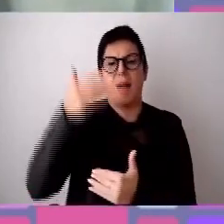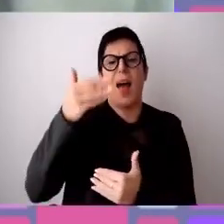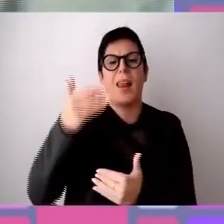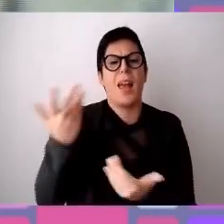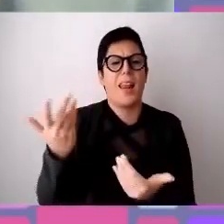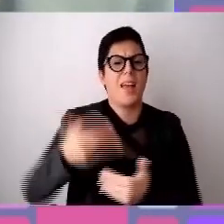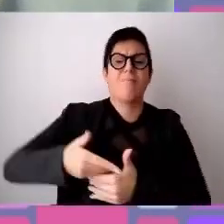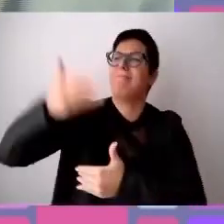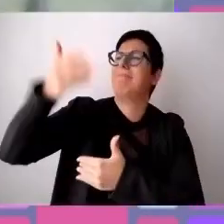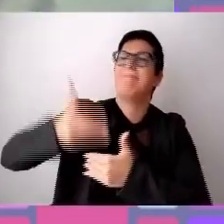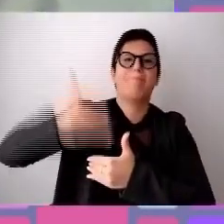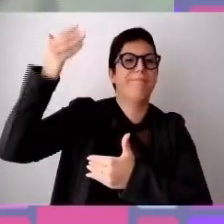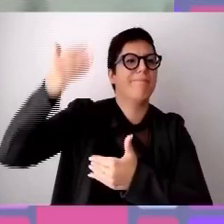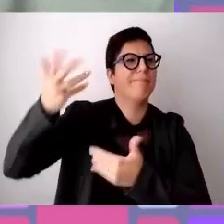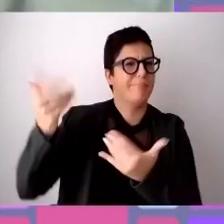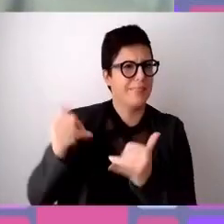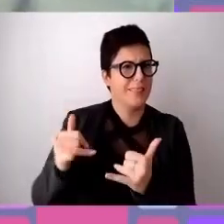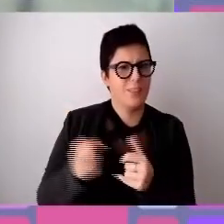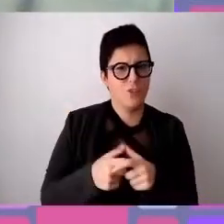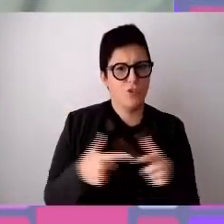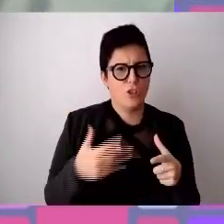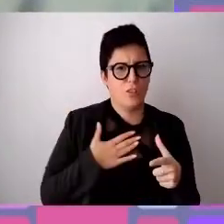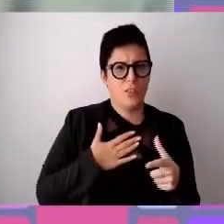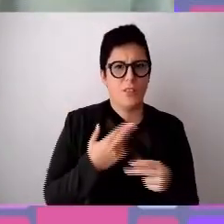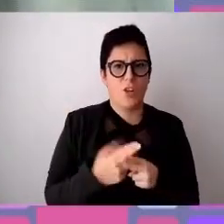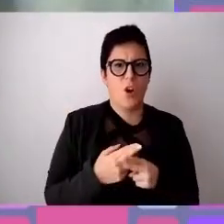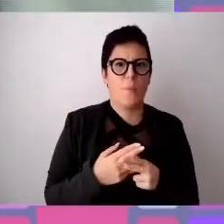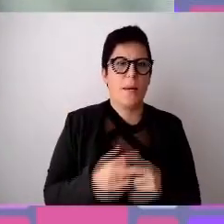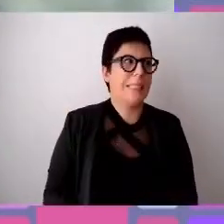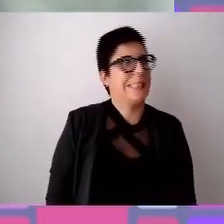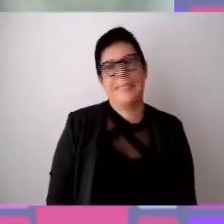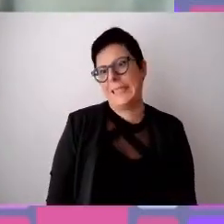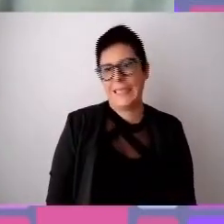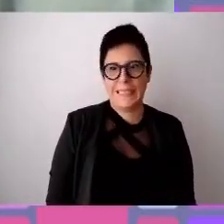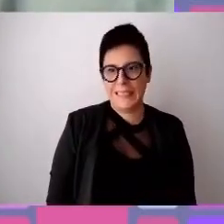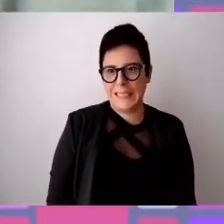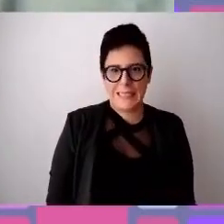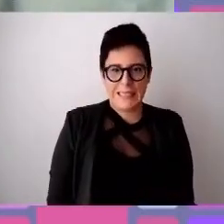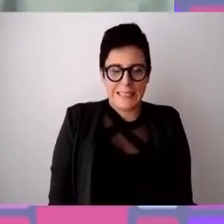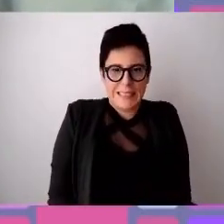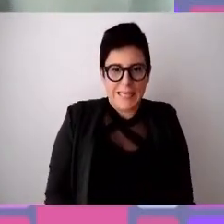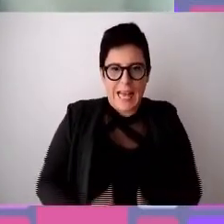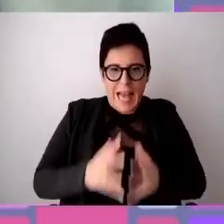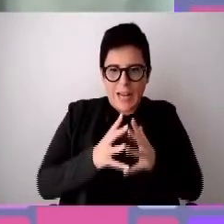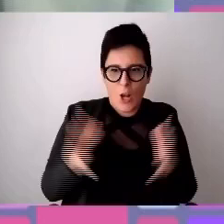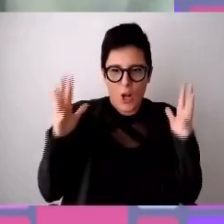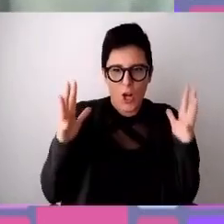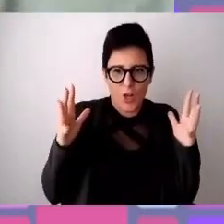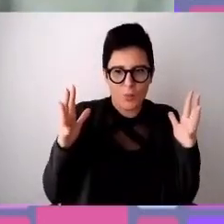sì sono soprattutto una città in cui io vivo Roma sono veramente enormi